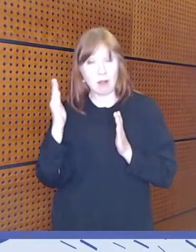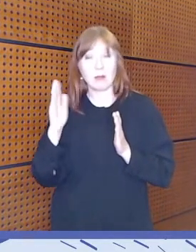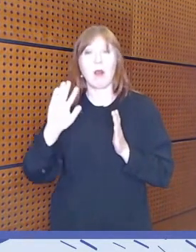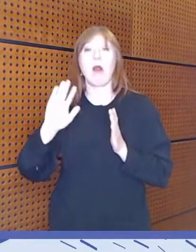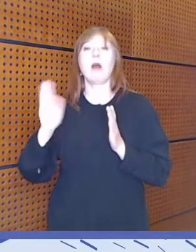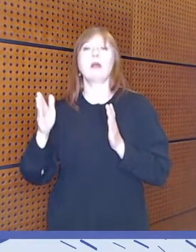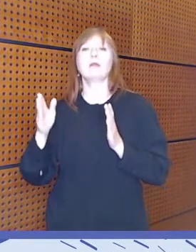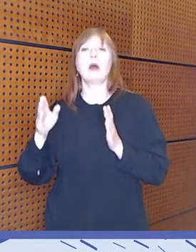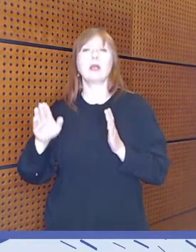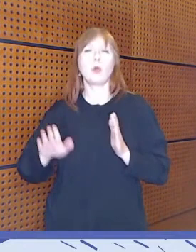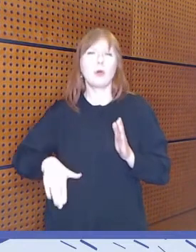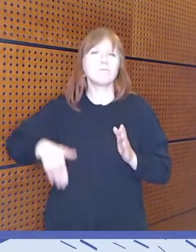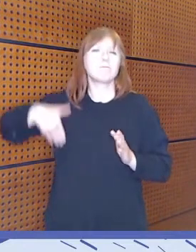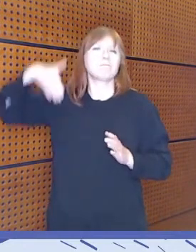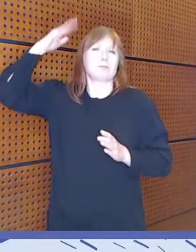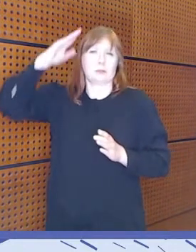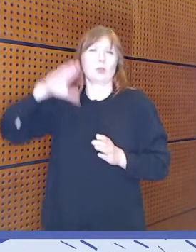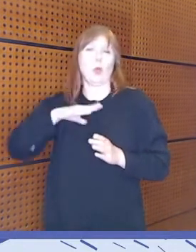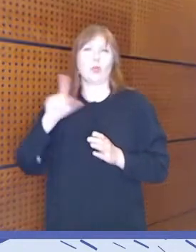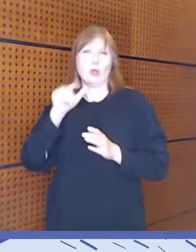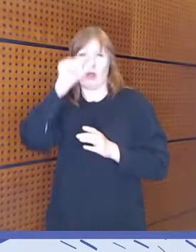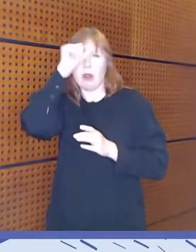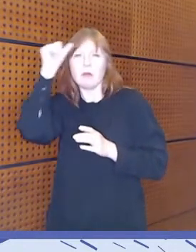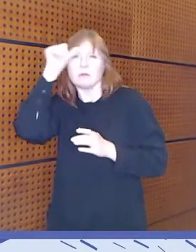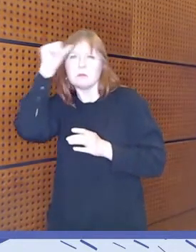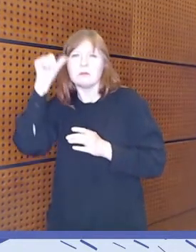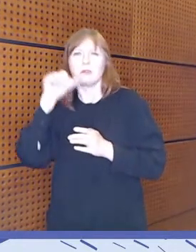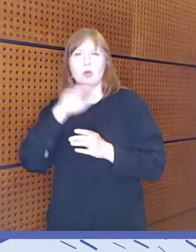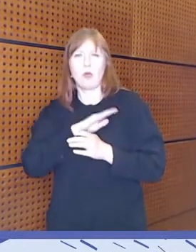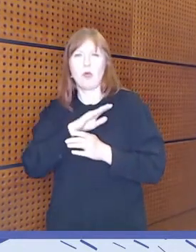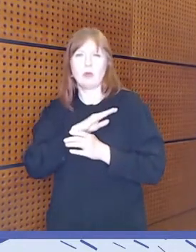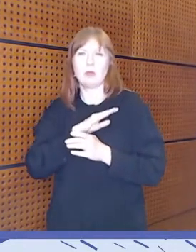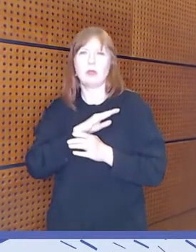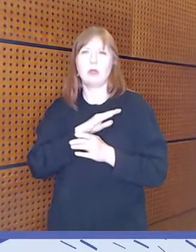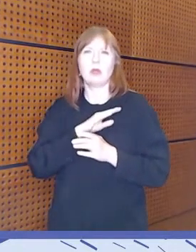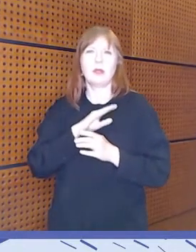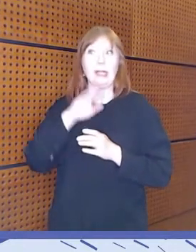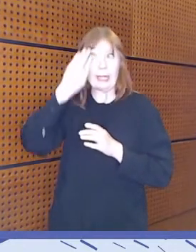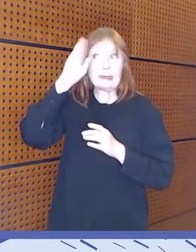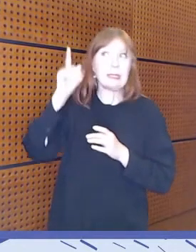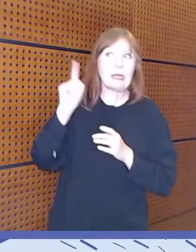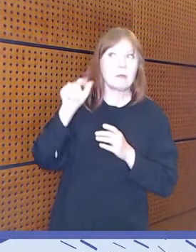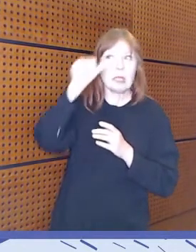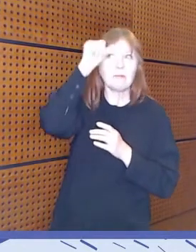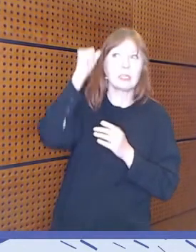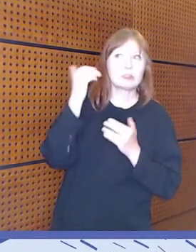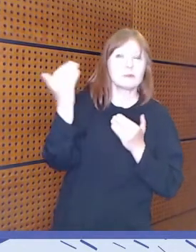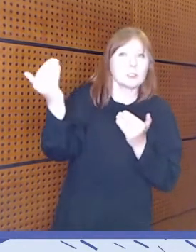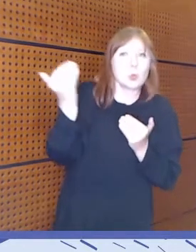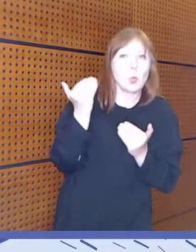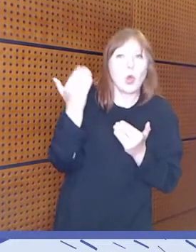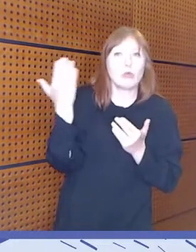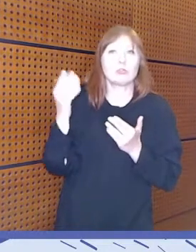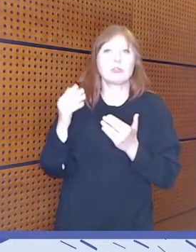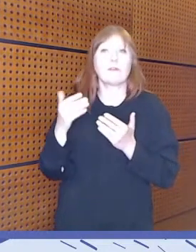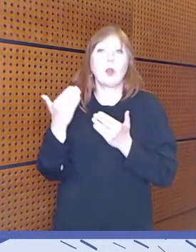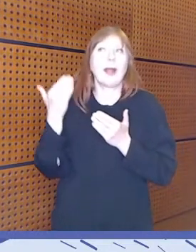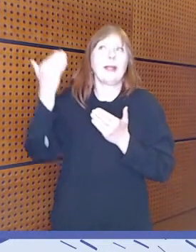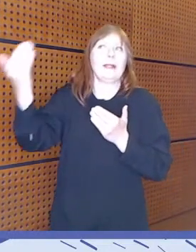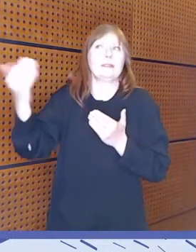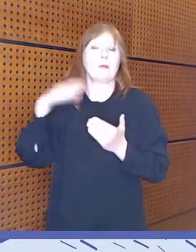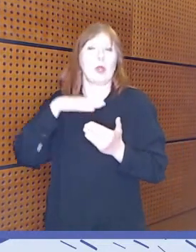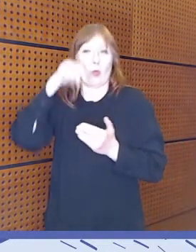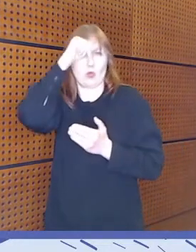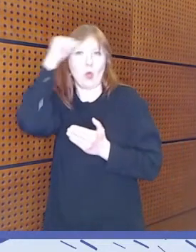haasteita, kun eihän me voida tietää, että se haaste voi olla tulossa. Se voi olla tuolla edessäpäin ja